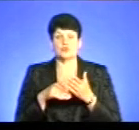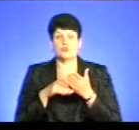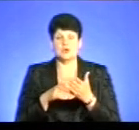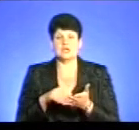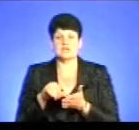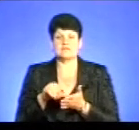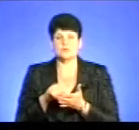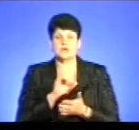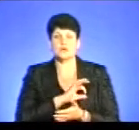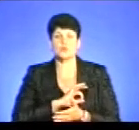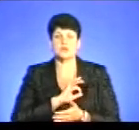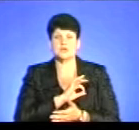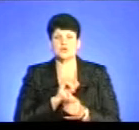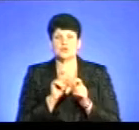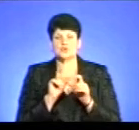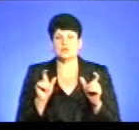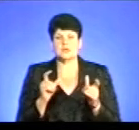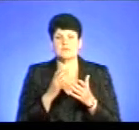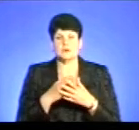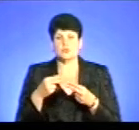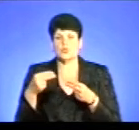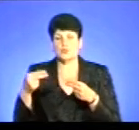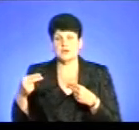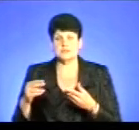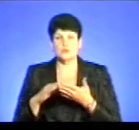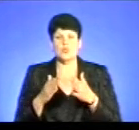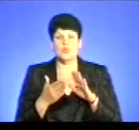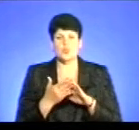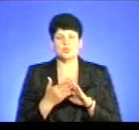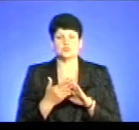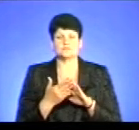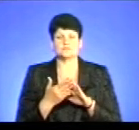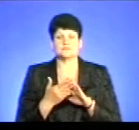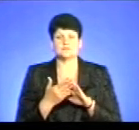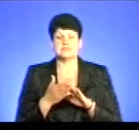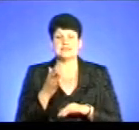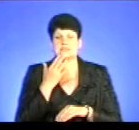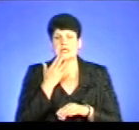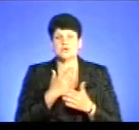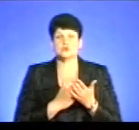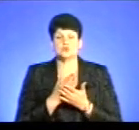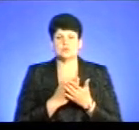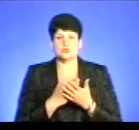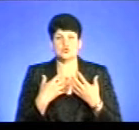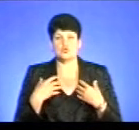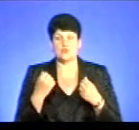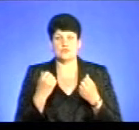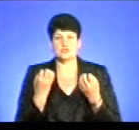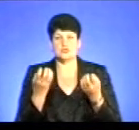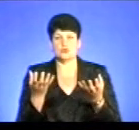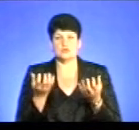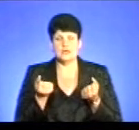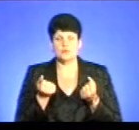виступають як юридичні структури, які мають укласти угоду з Національною службою здоров'я, ще сьогодні отримують